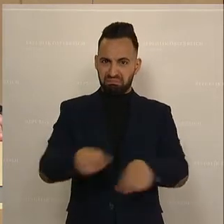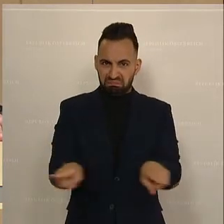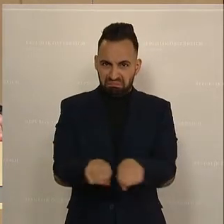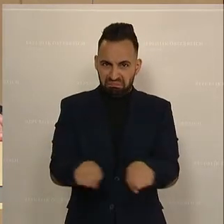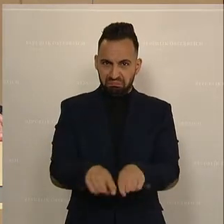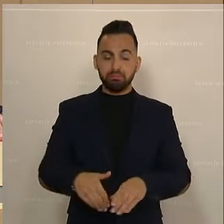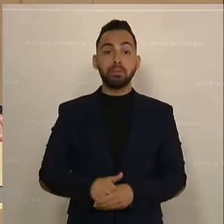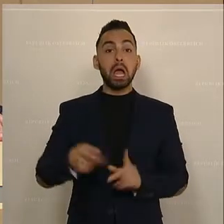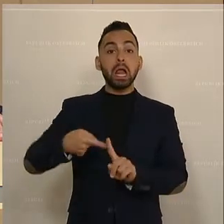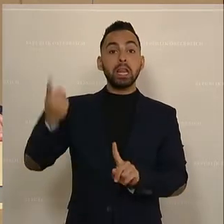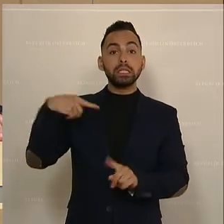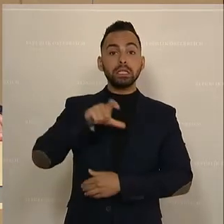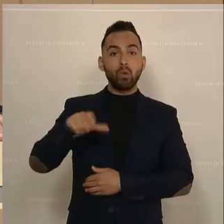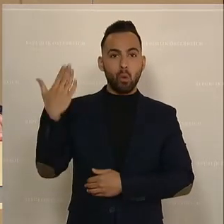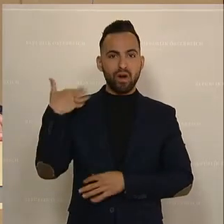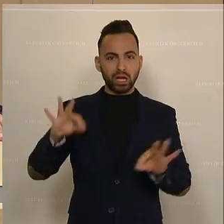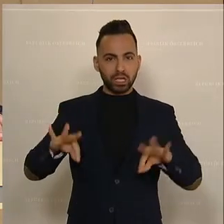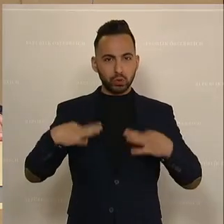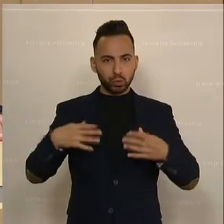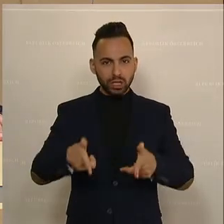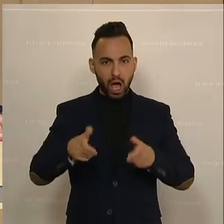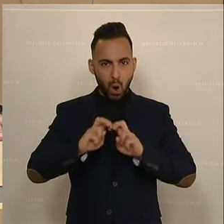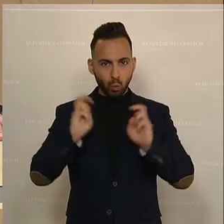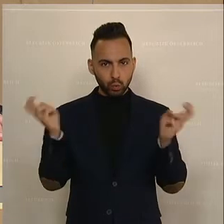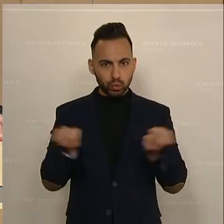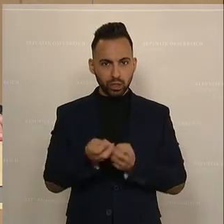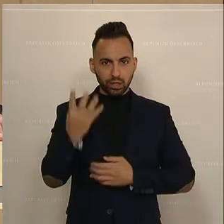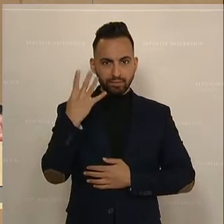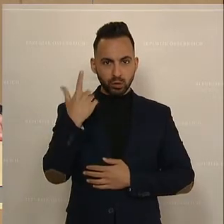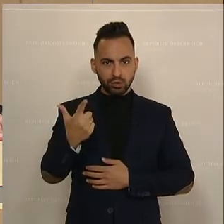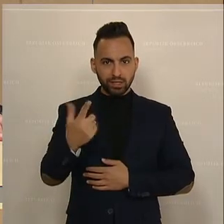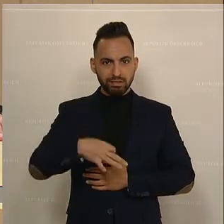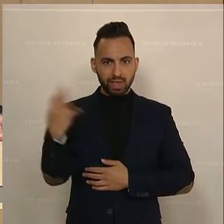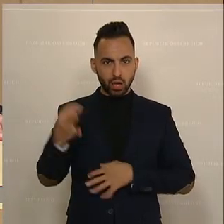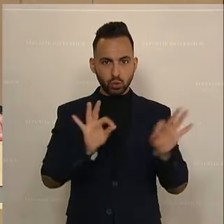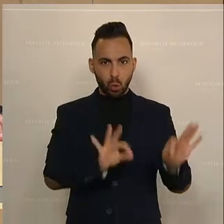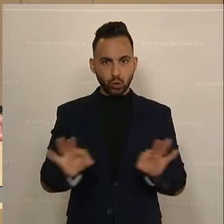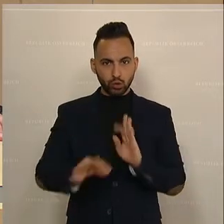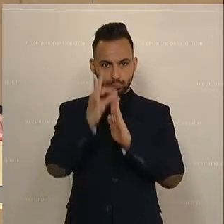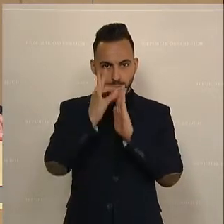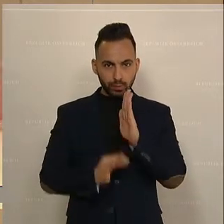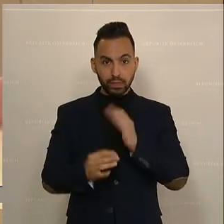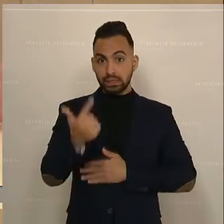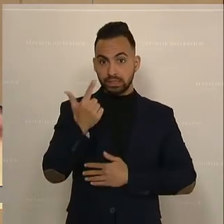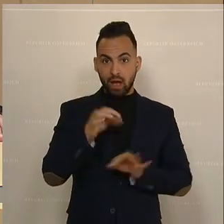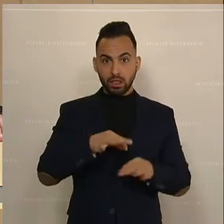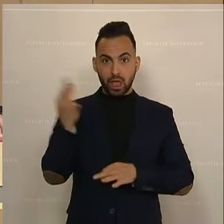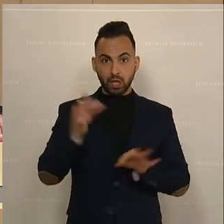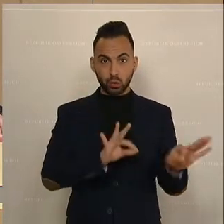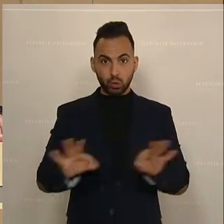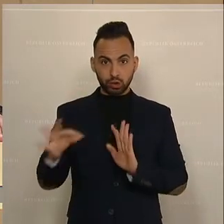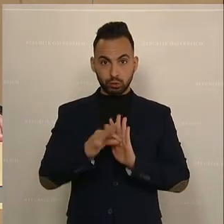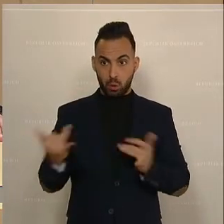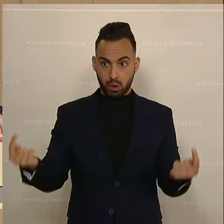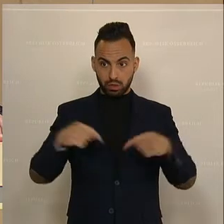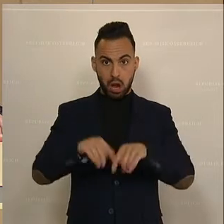Wir hatten letzte Woche Gesundheitsausschuss. Es gab 24 Tagesordnungspunkte. Zwei davon sind heute im Plenum